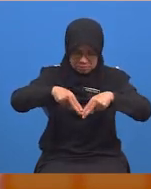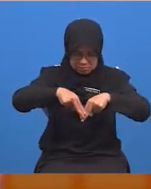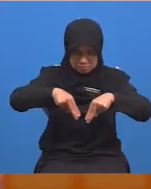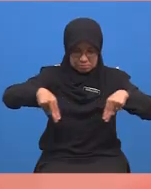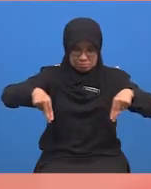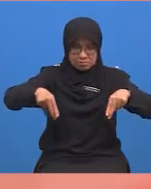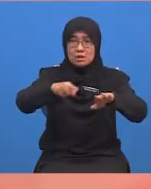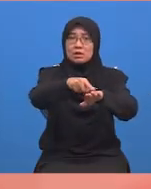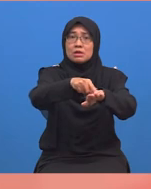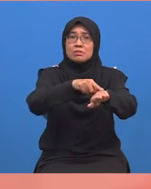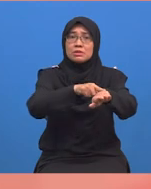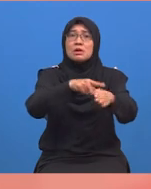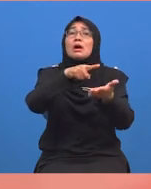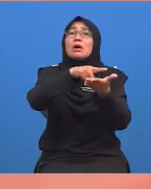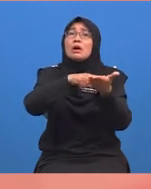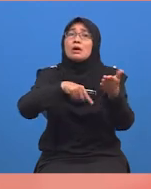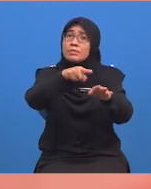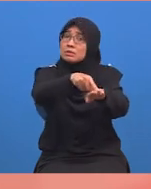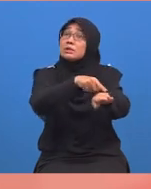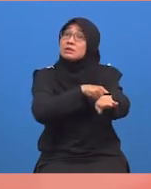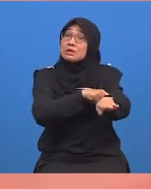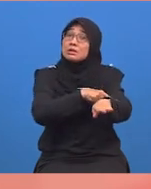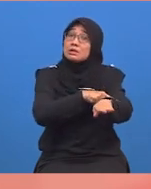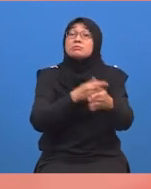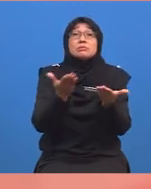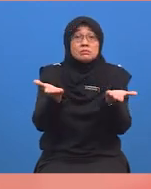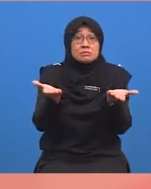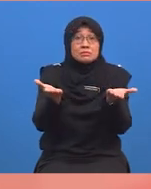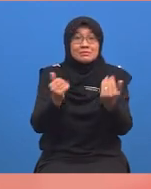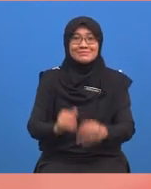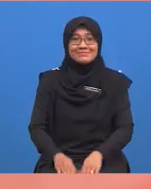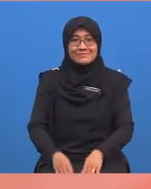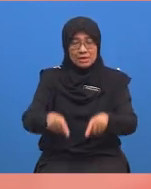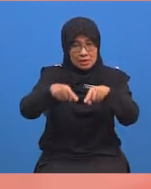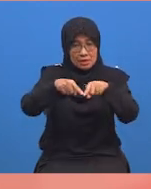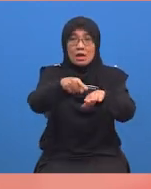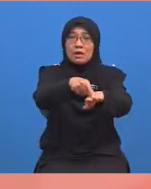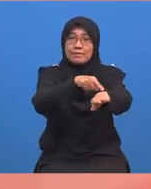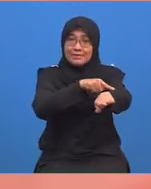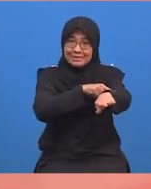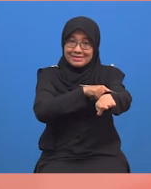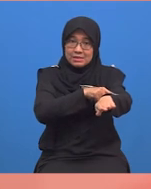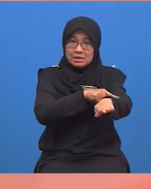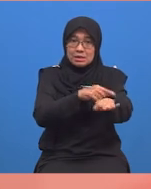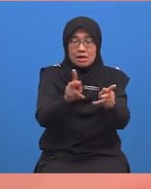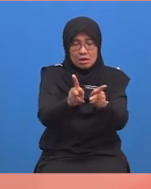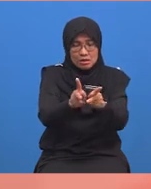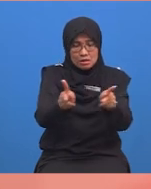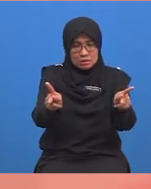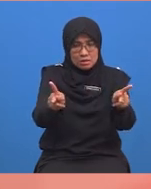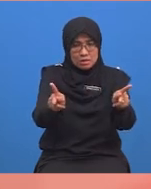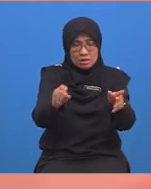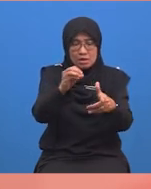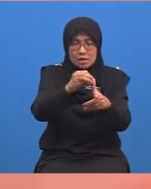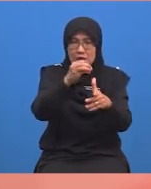panjang. Apa itu panjang, murid-murid? Panjang ialah jarak atau